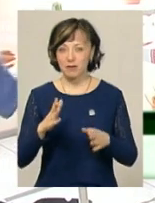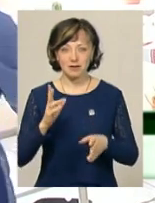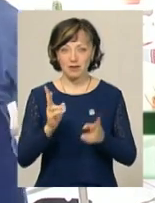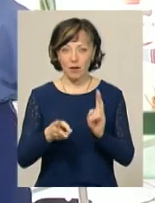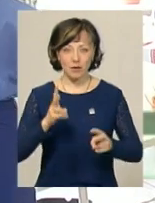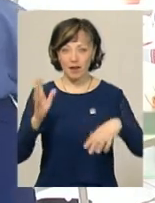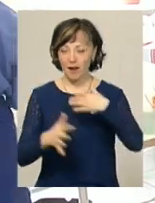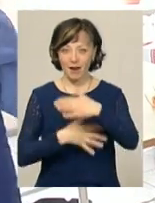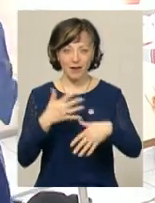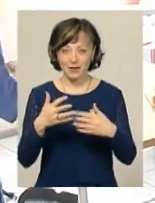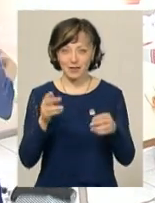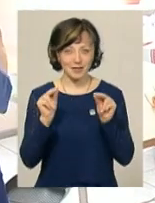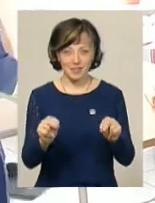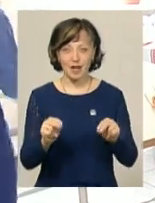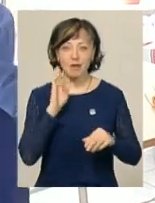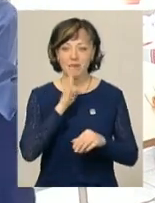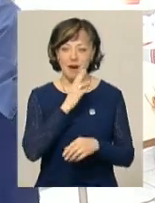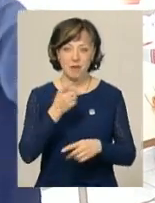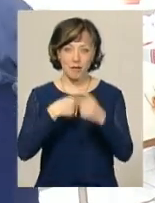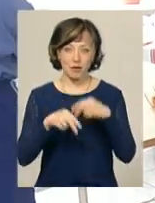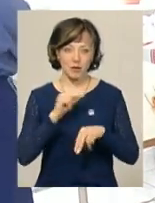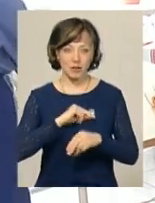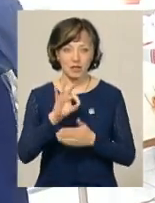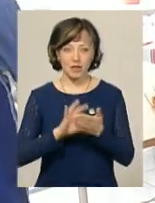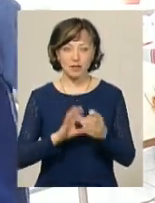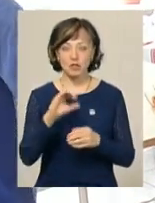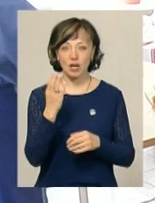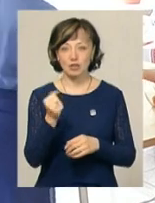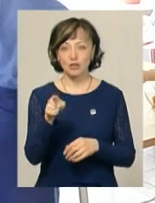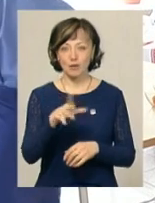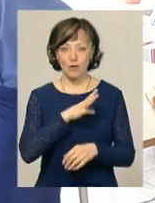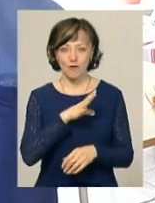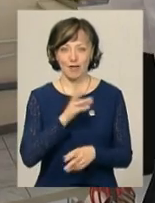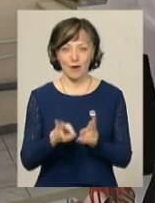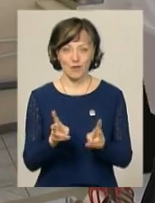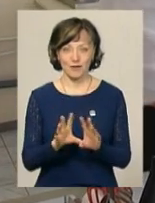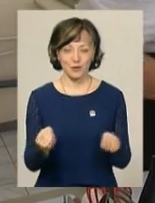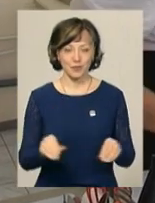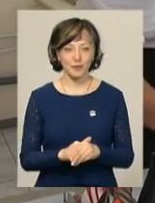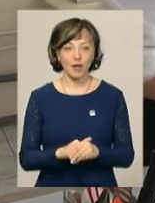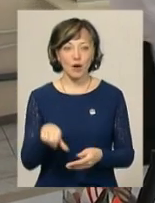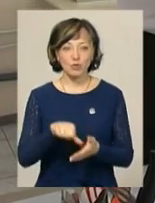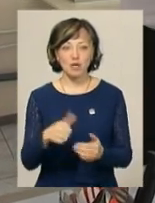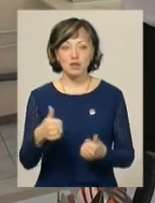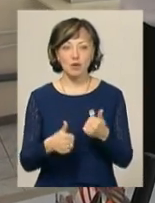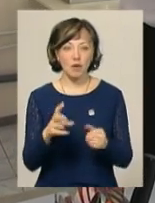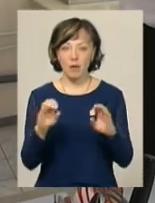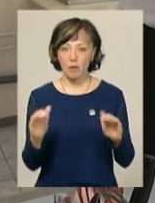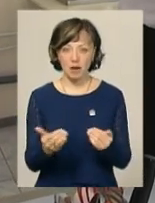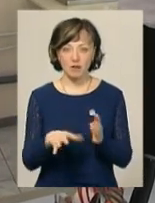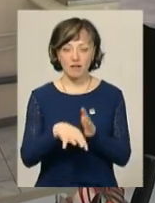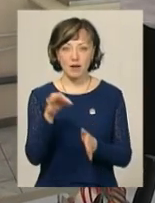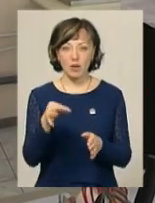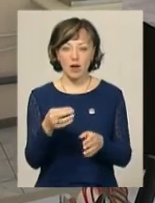Там реально хаос. Мама приходить і каже одразу, що Саша був на кухні. Все. Учасників конкурсу не обмежували у